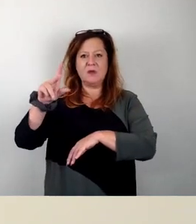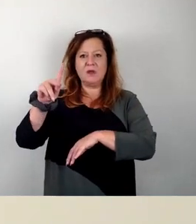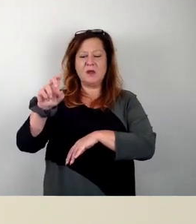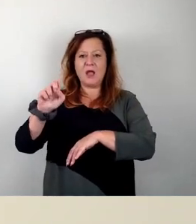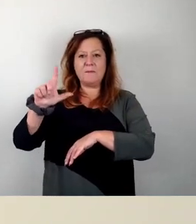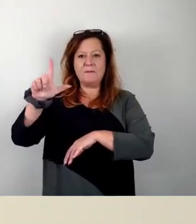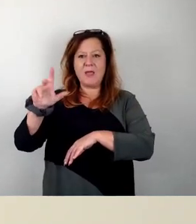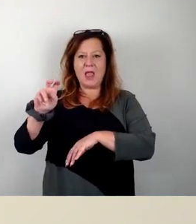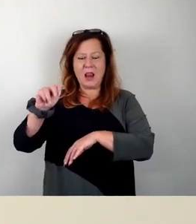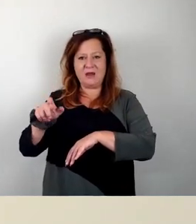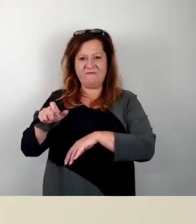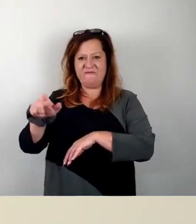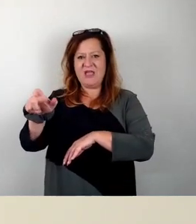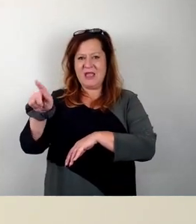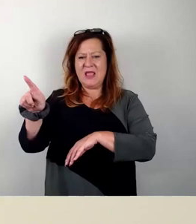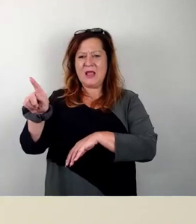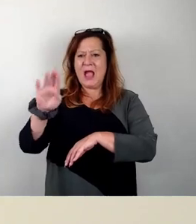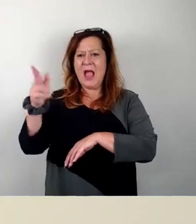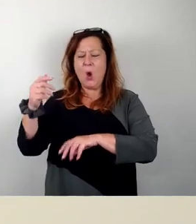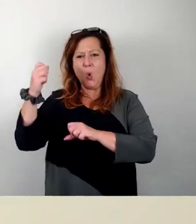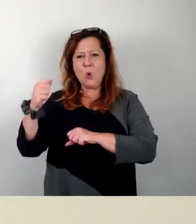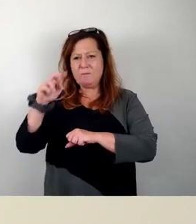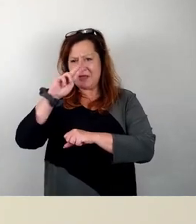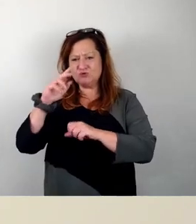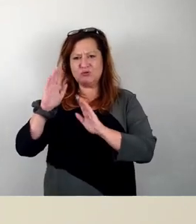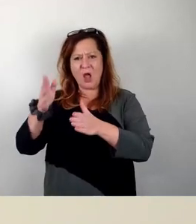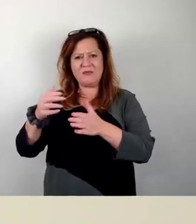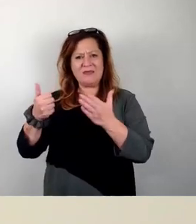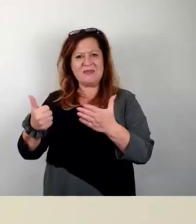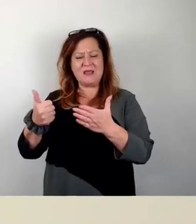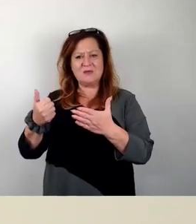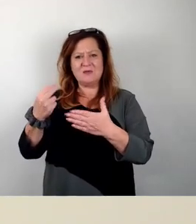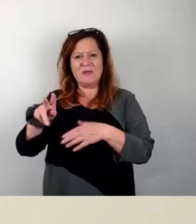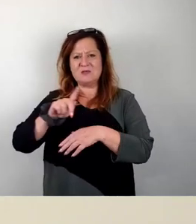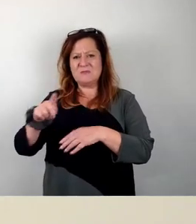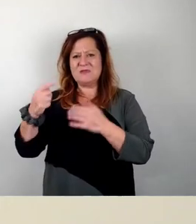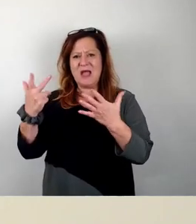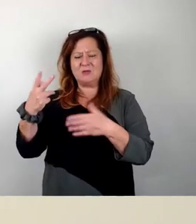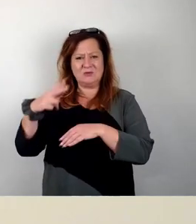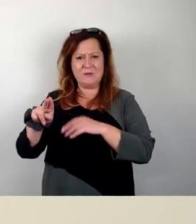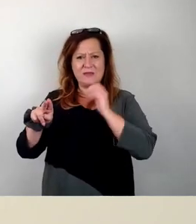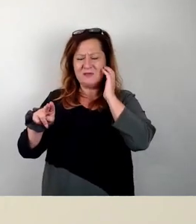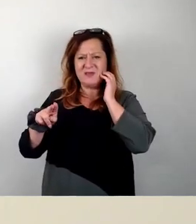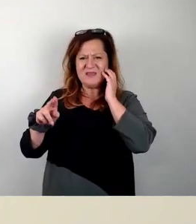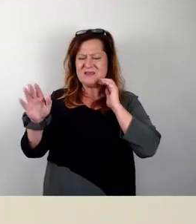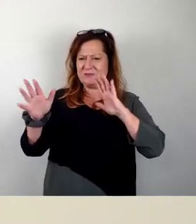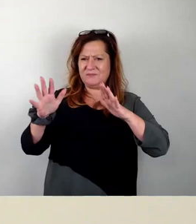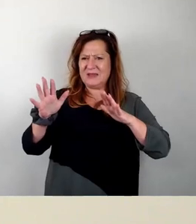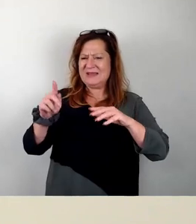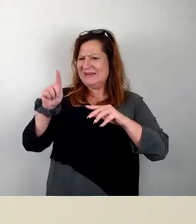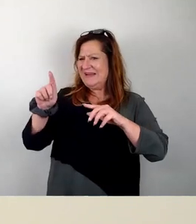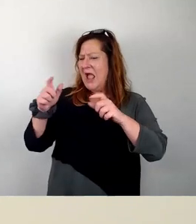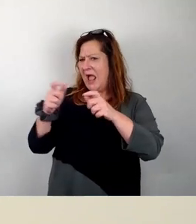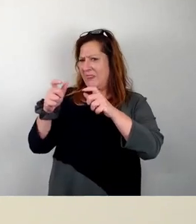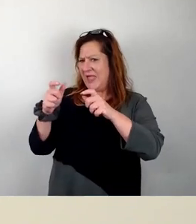städtische Objekt Udmannstraße 26 bis 28 gemeint. Jedenfalls läuft es unter der Adresse bei uns.